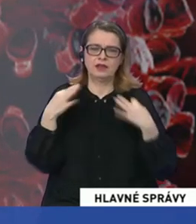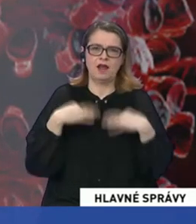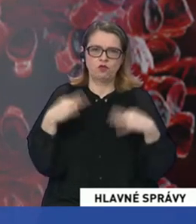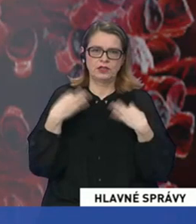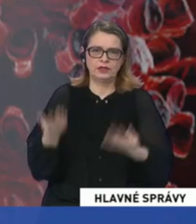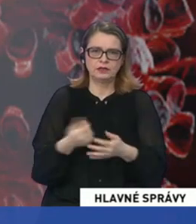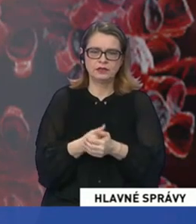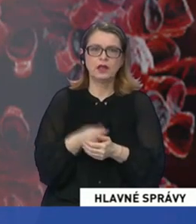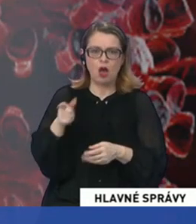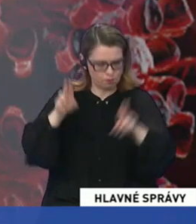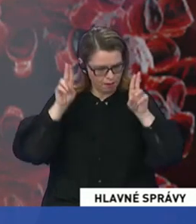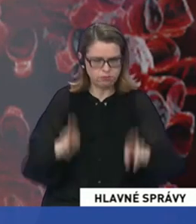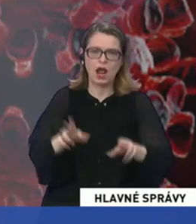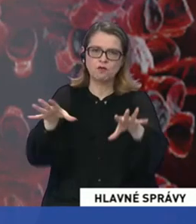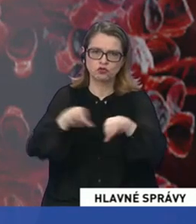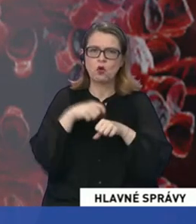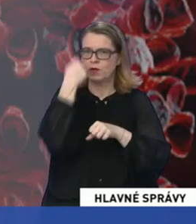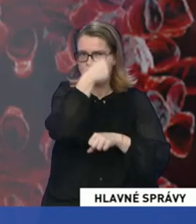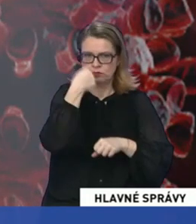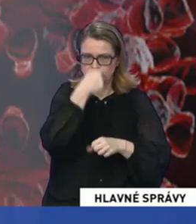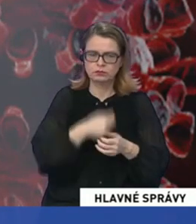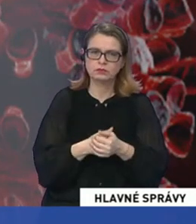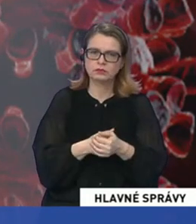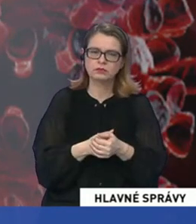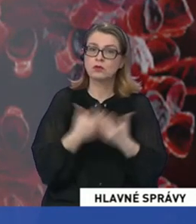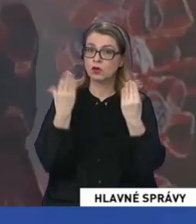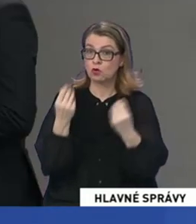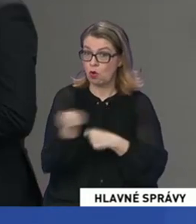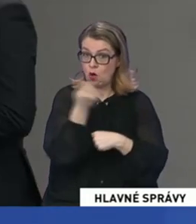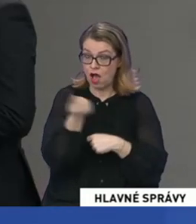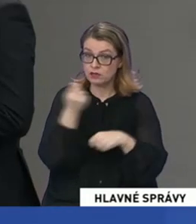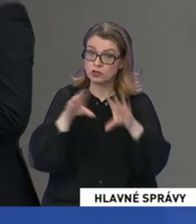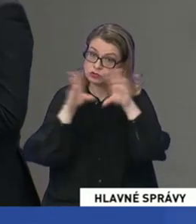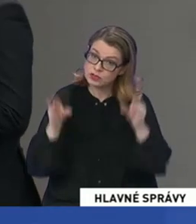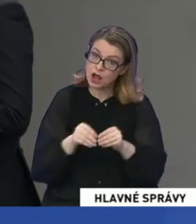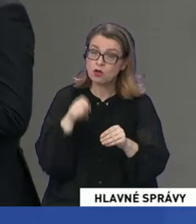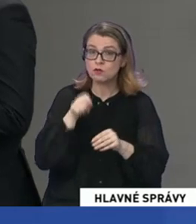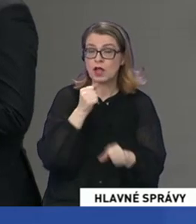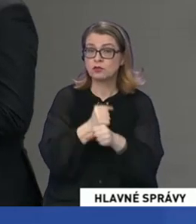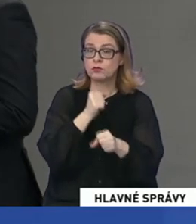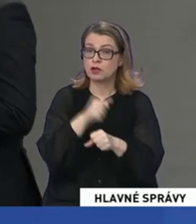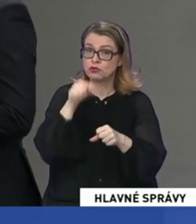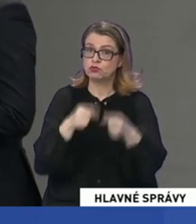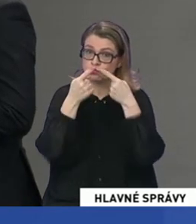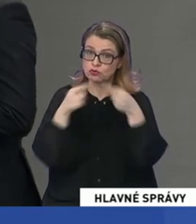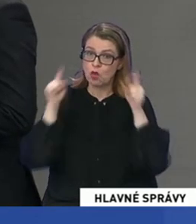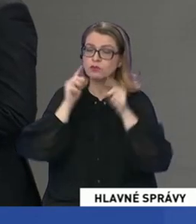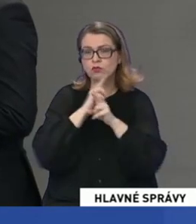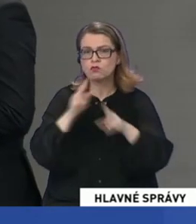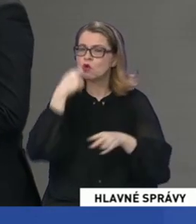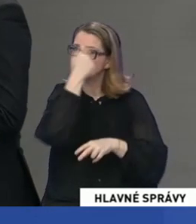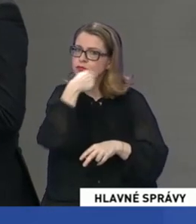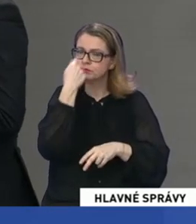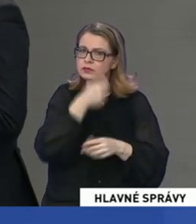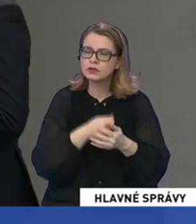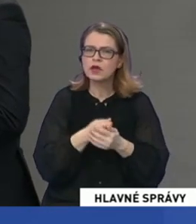odber biologického materiálu. Koľko hasičov celkovo možno takto pôsobí na Slovensku s tým, že chodia odoberať vzorky?